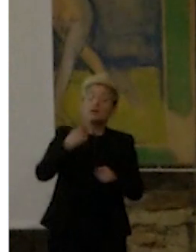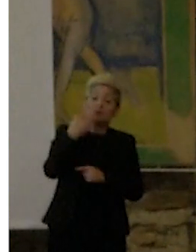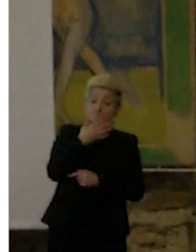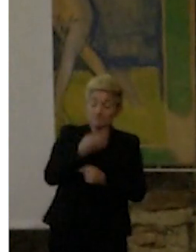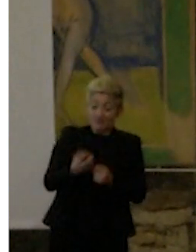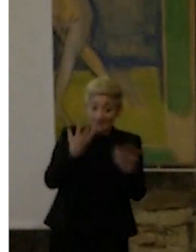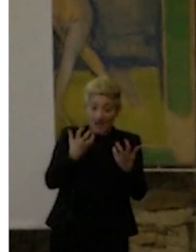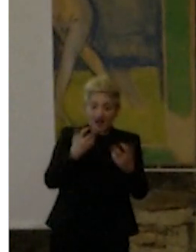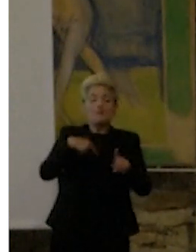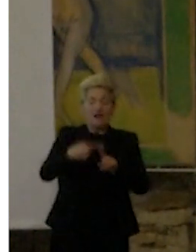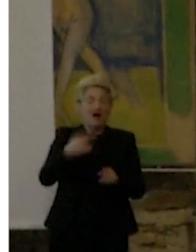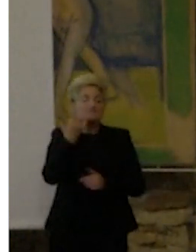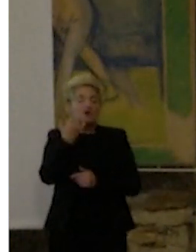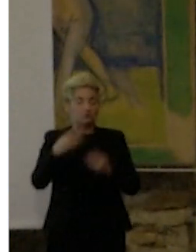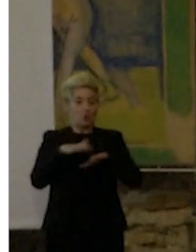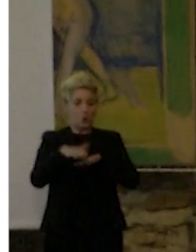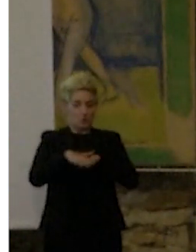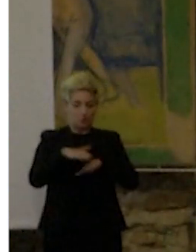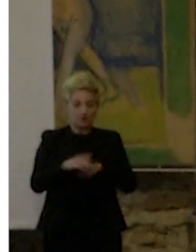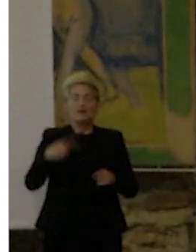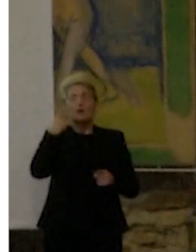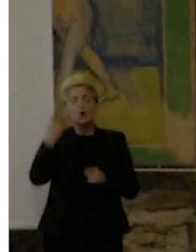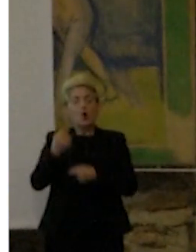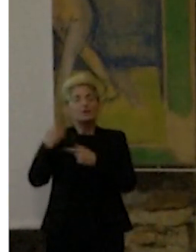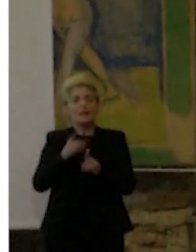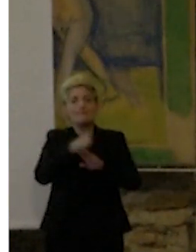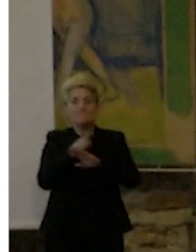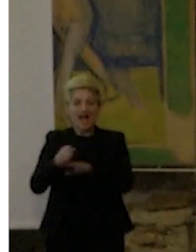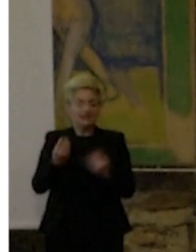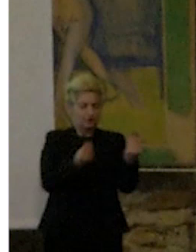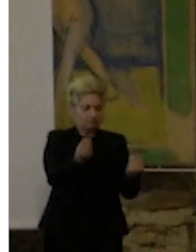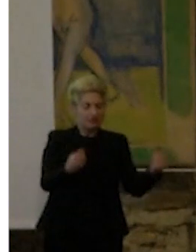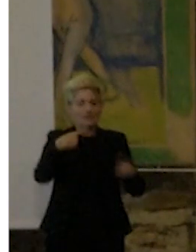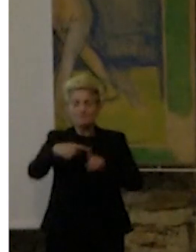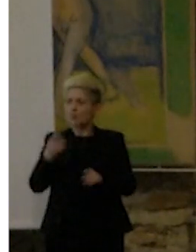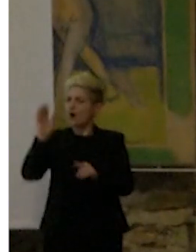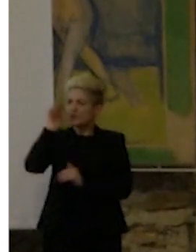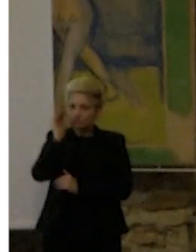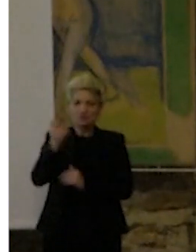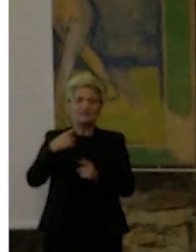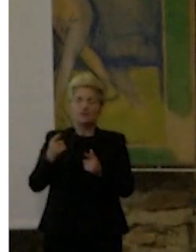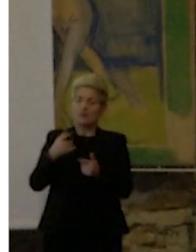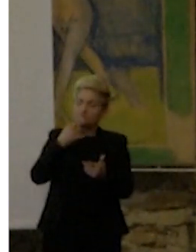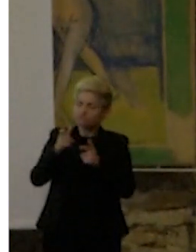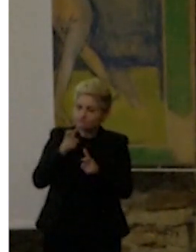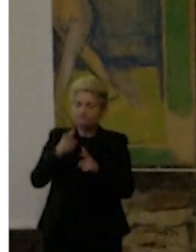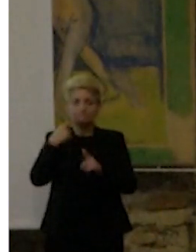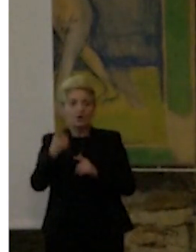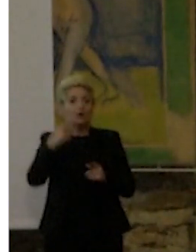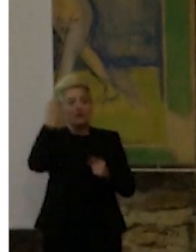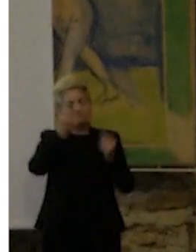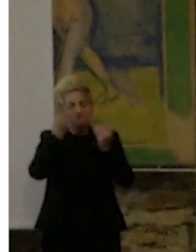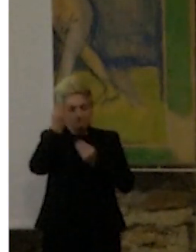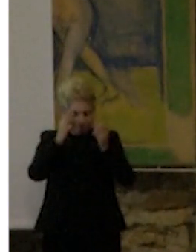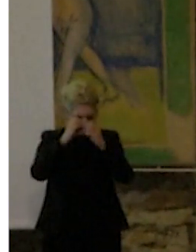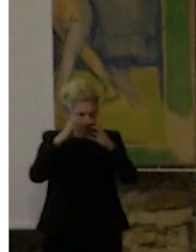facendo tesoro di tutto questo, studiando i pezzi, gli elementi, ascoltando, parlando al telefono, tutto quanto, è nato e